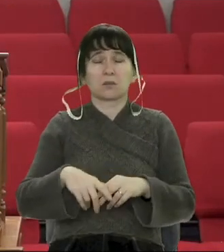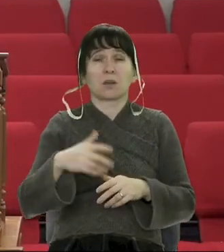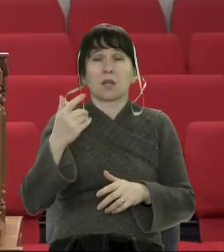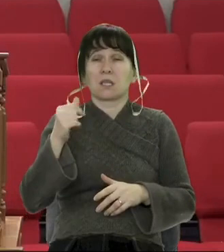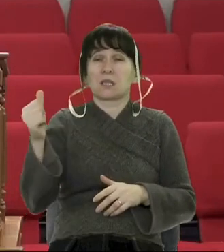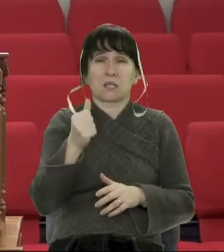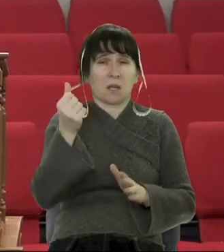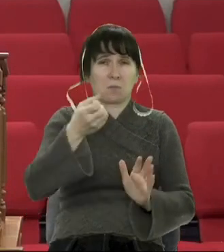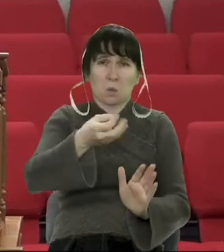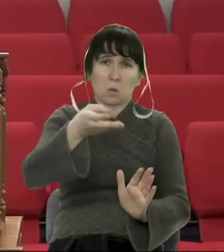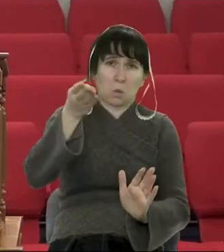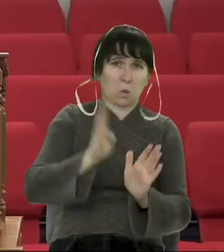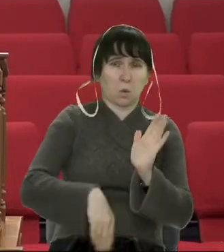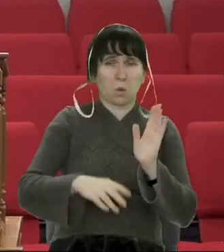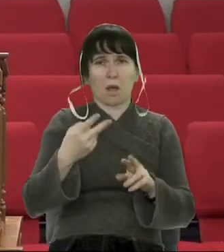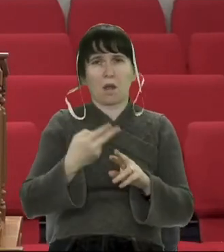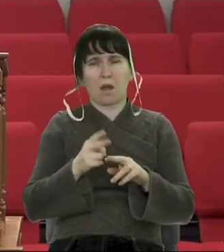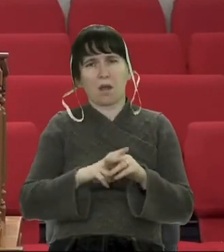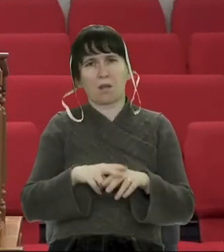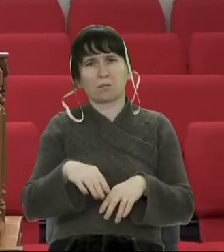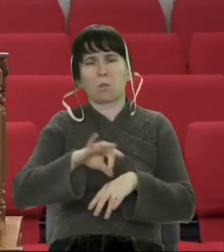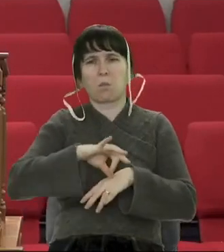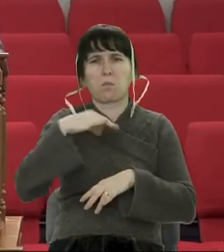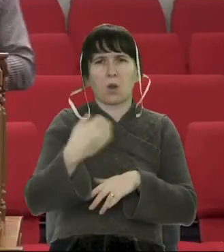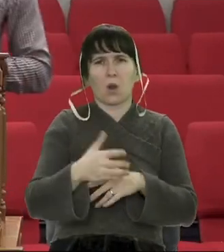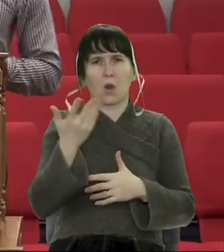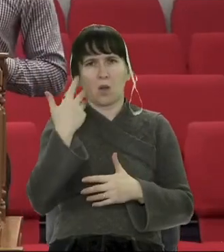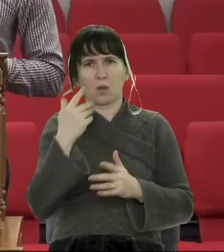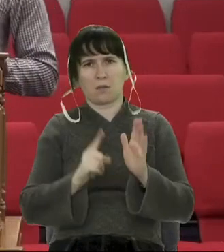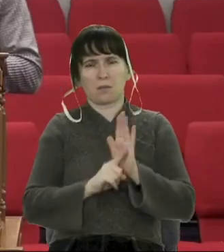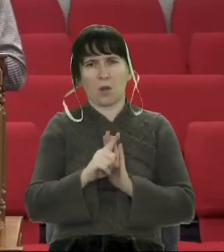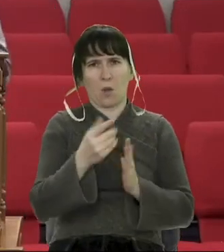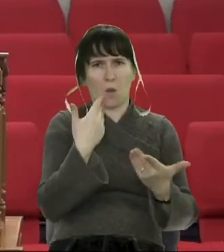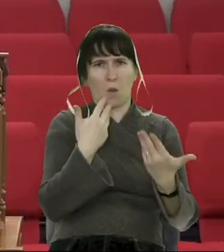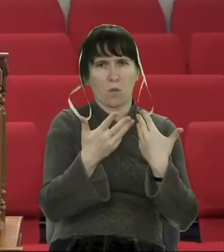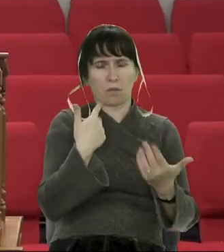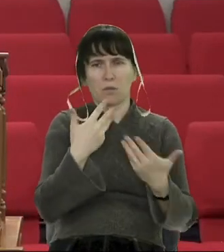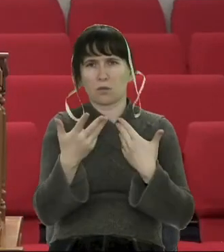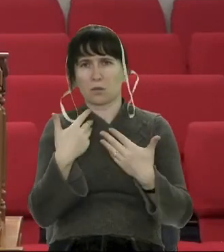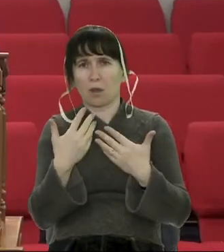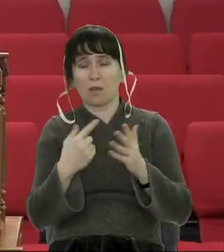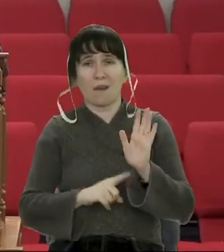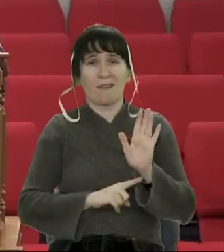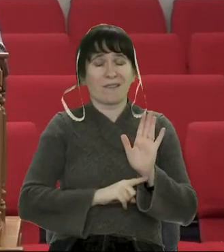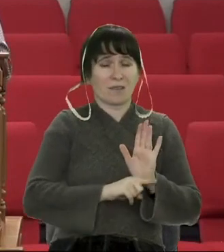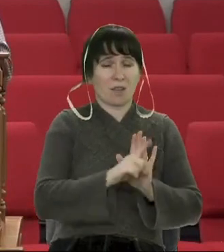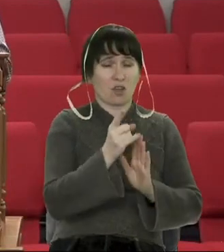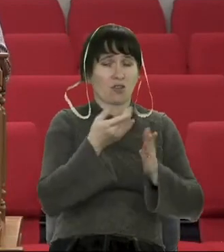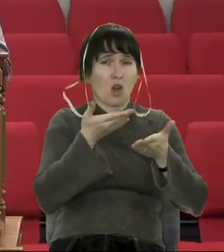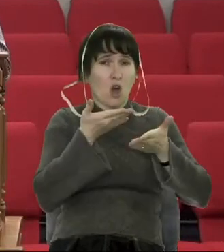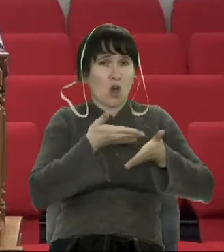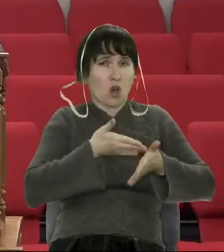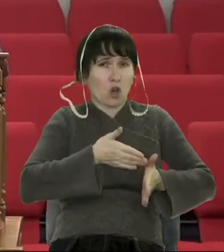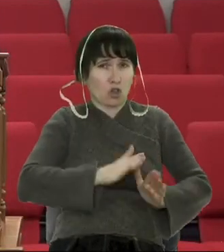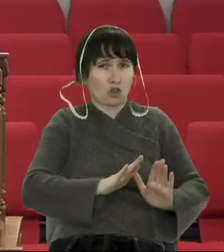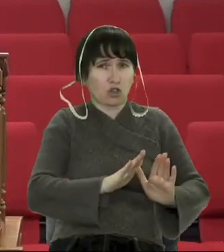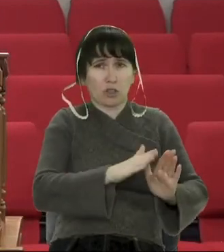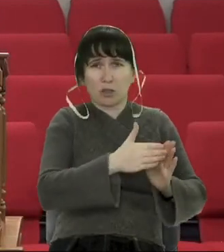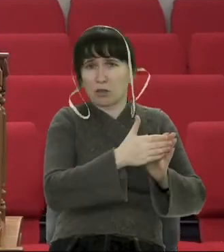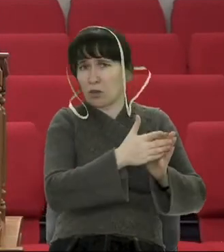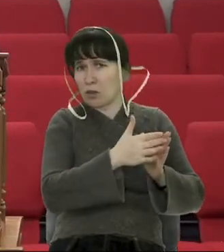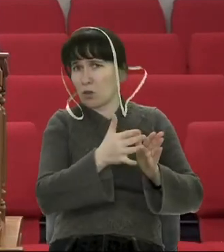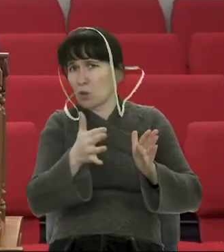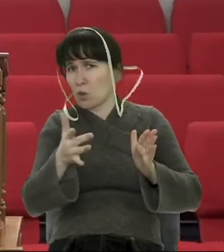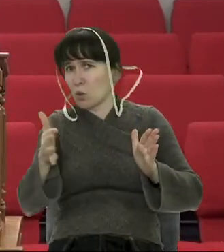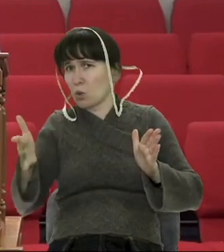переживає в контексті відносин. Від народження і до смерті тут, на нашій планеті Земля, будь-хто кожен з нас